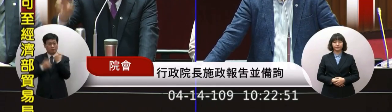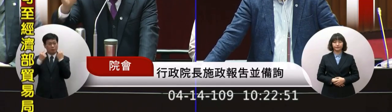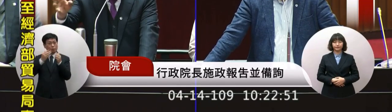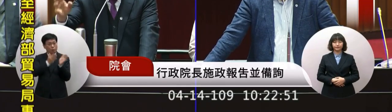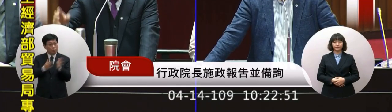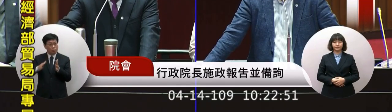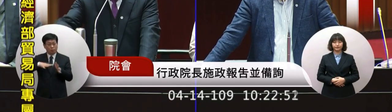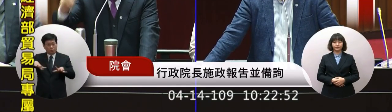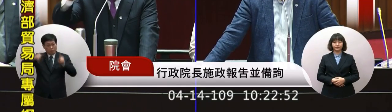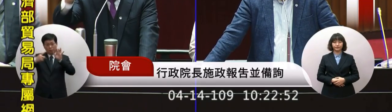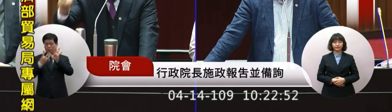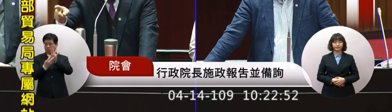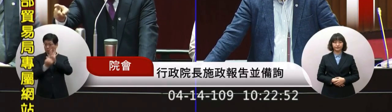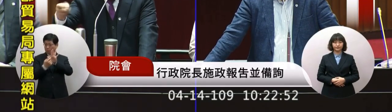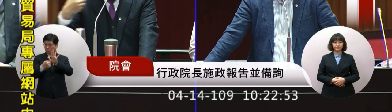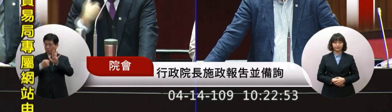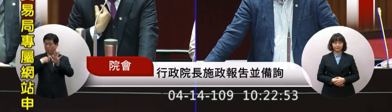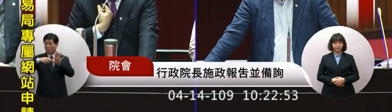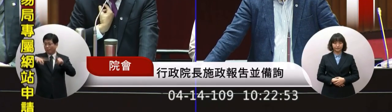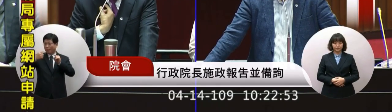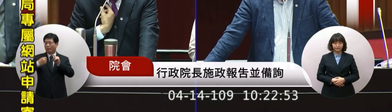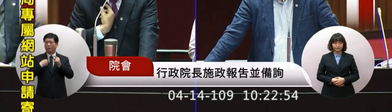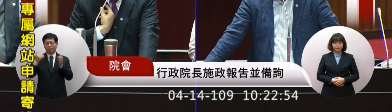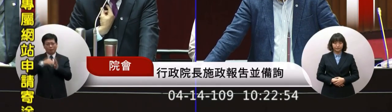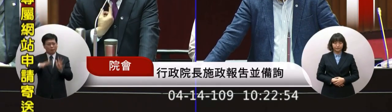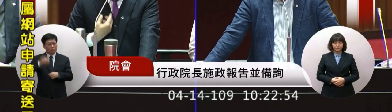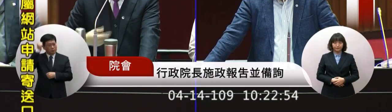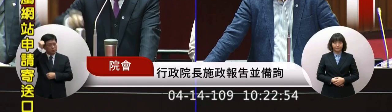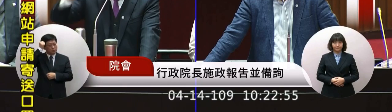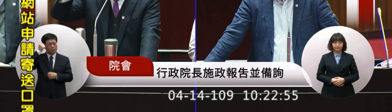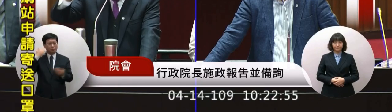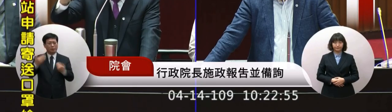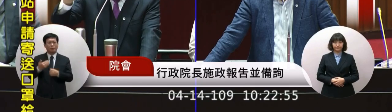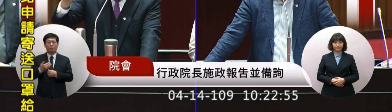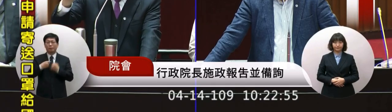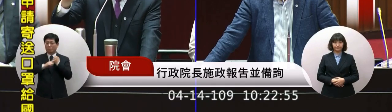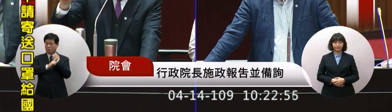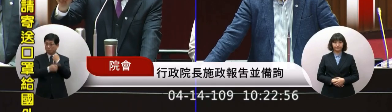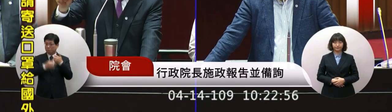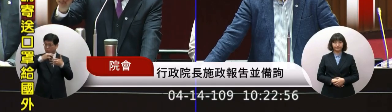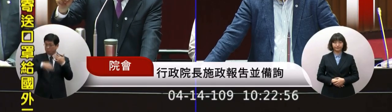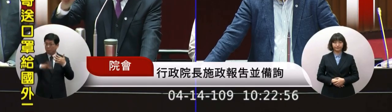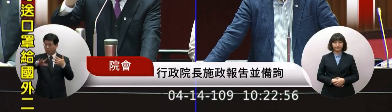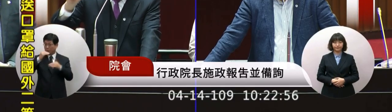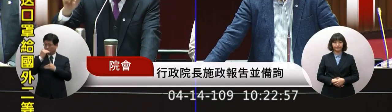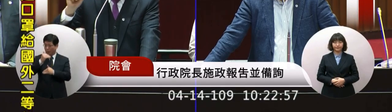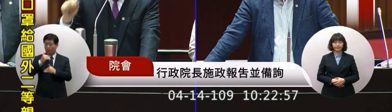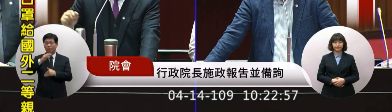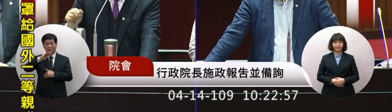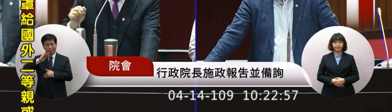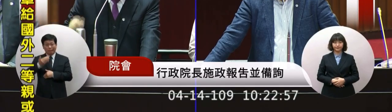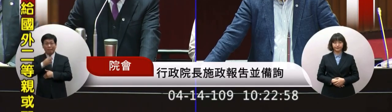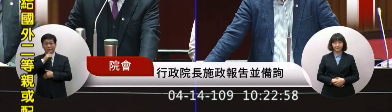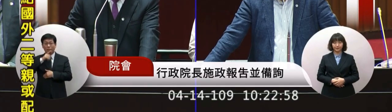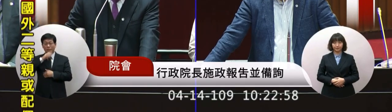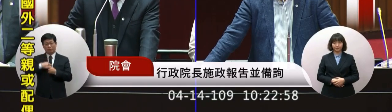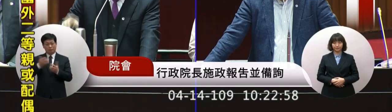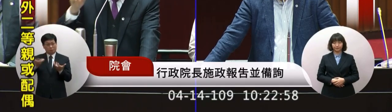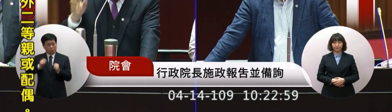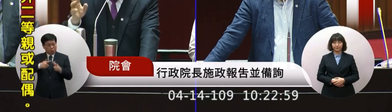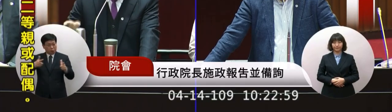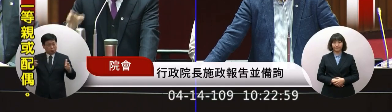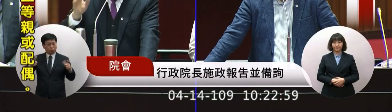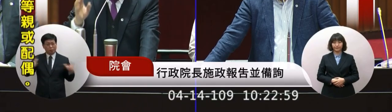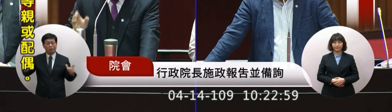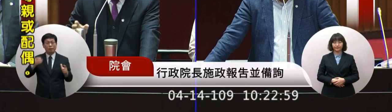那個序文那個序到現在我還會記得他說 法條有限 而世事無窮